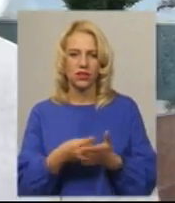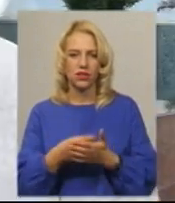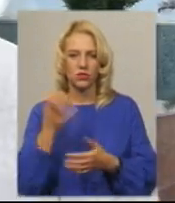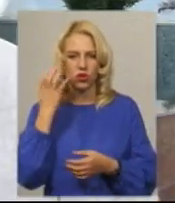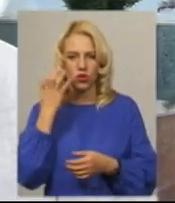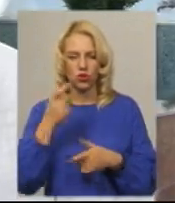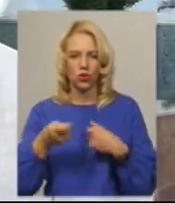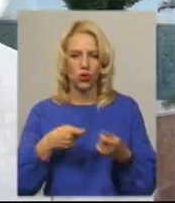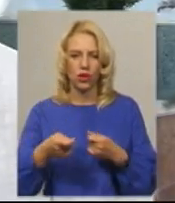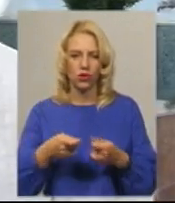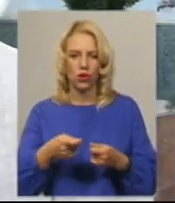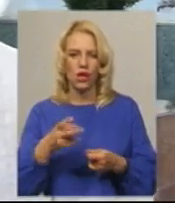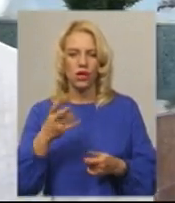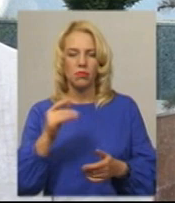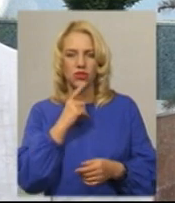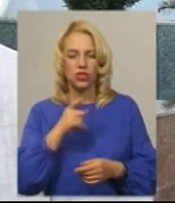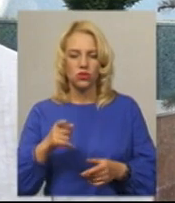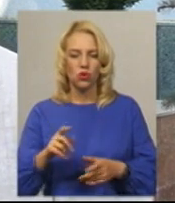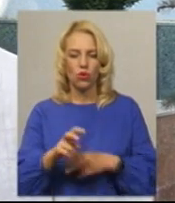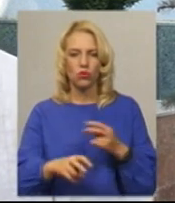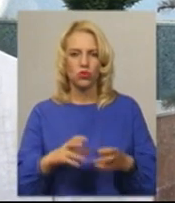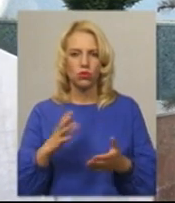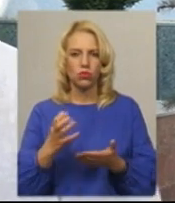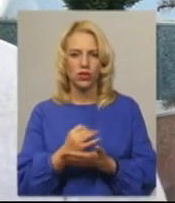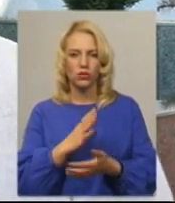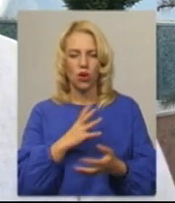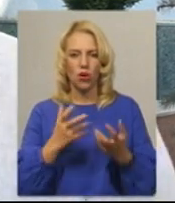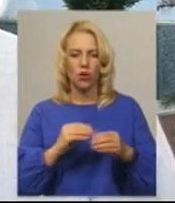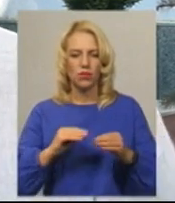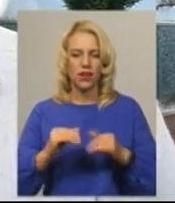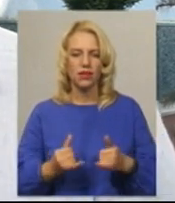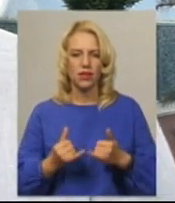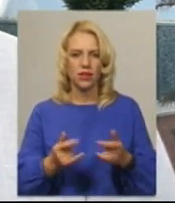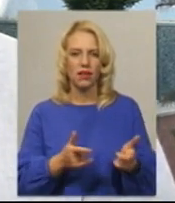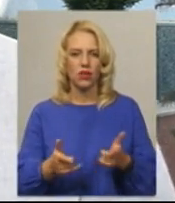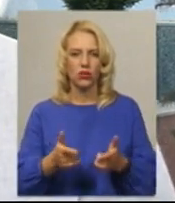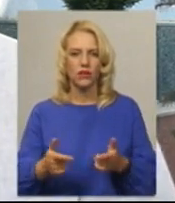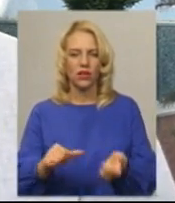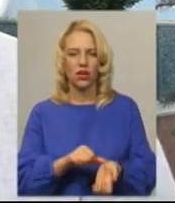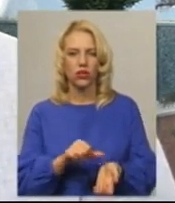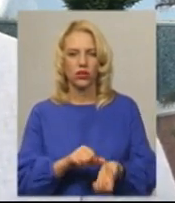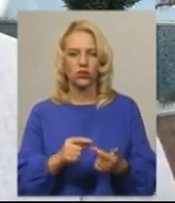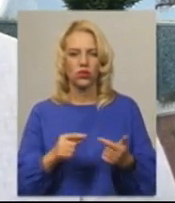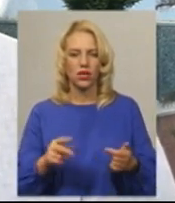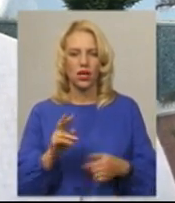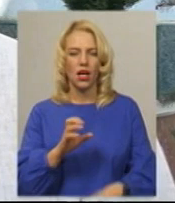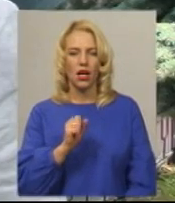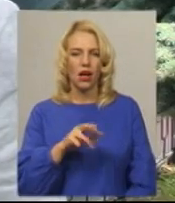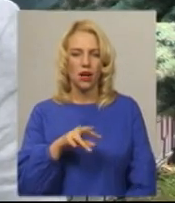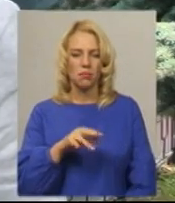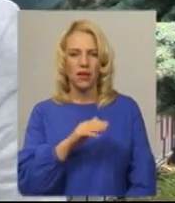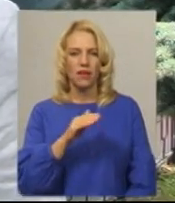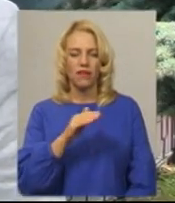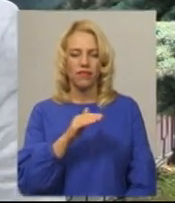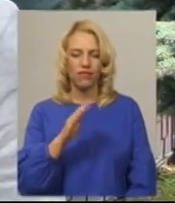ринку. В час обшуку було знайдено обладнання для виготовлення такого наркотичного засобу, як амфітамін. На